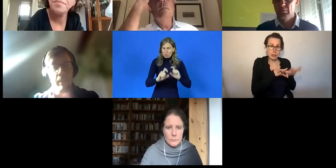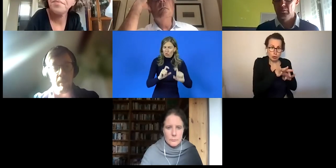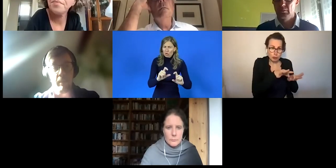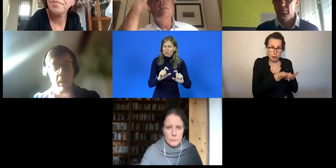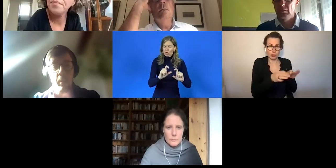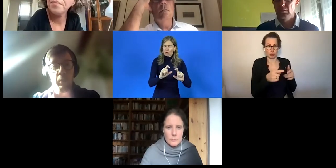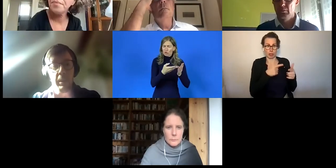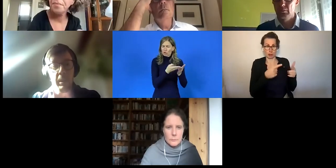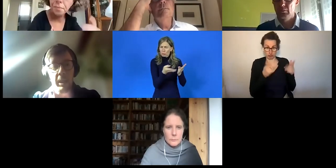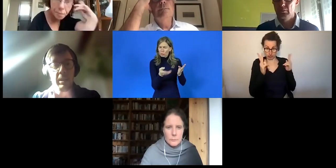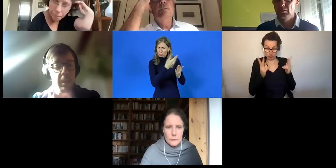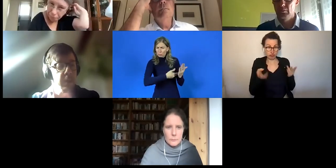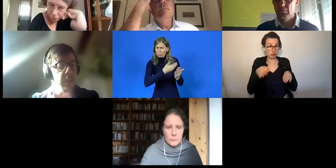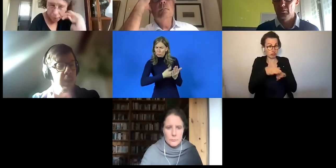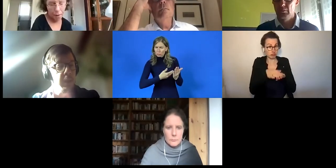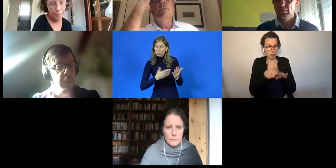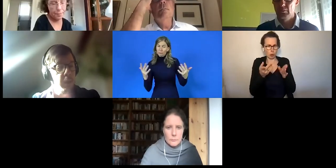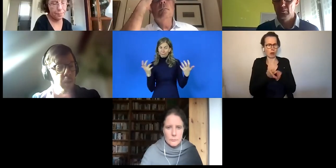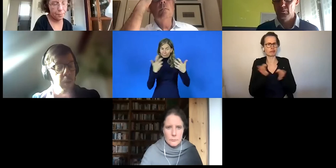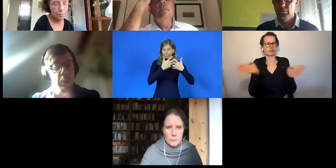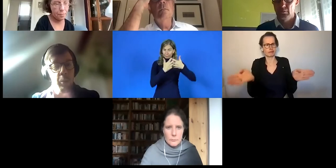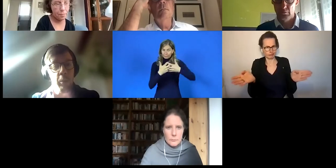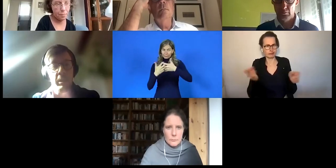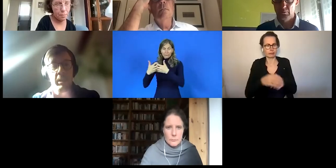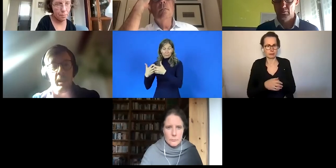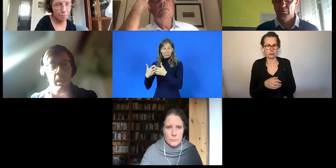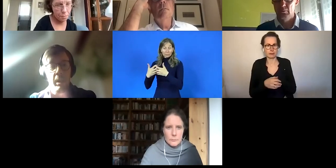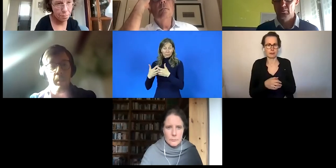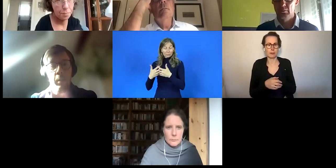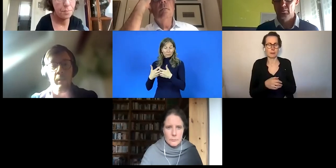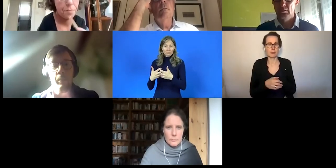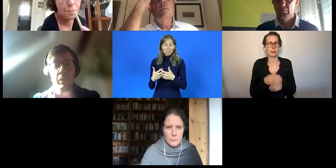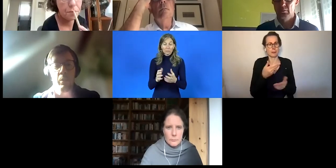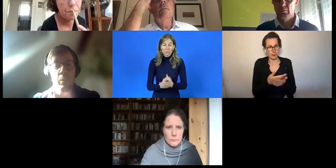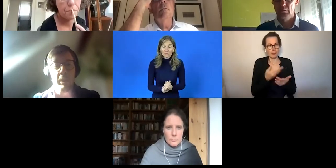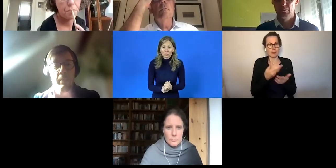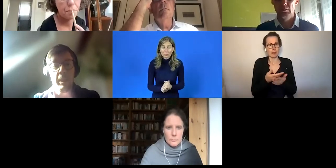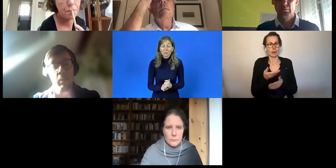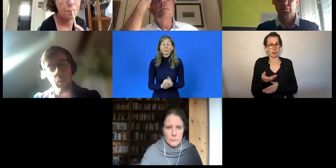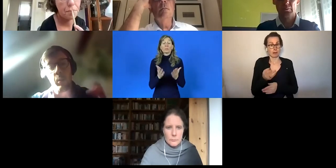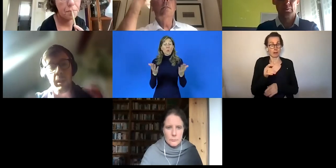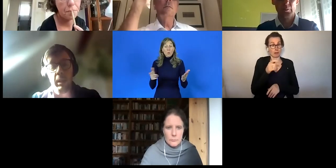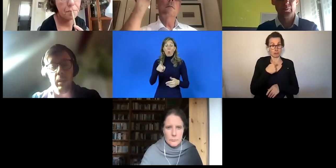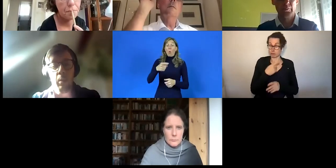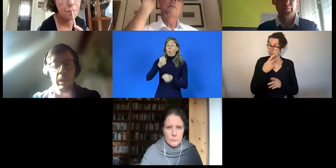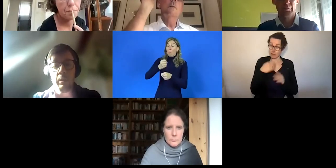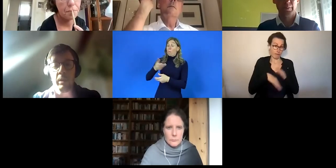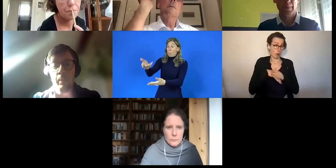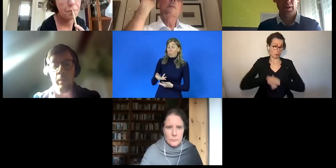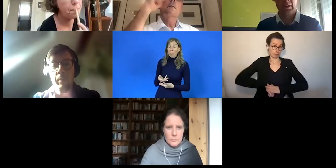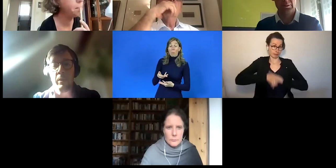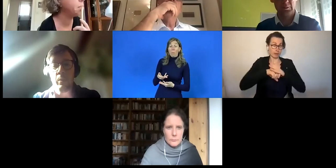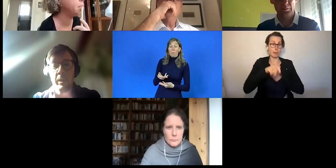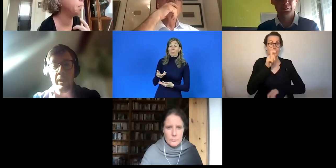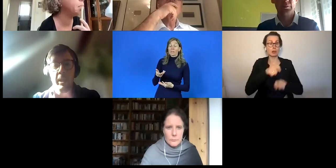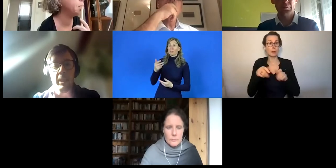für Menschen mit Behinderungen eingehalten werden und entsprechende Sozialversicherungsvorkehrungen auch getroffen werden. Also das ist die Art und Weise, wie wir